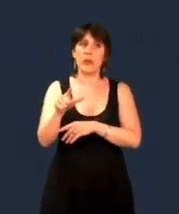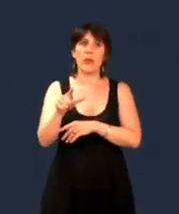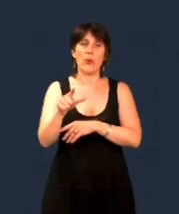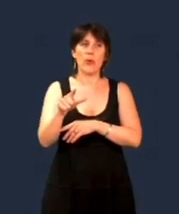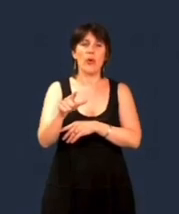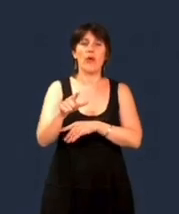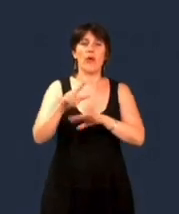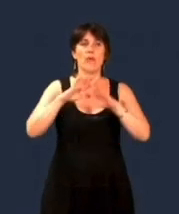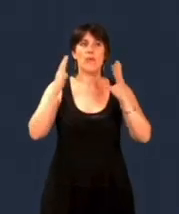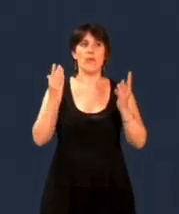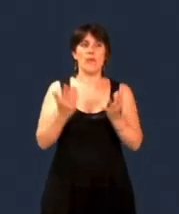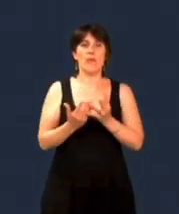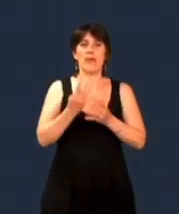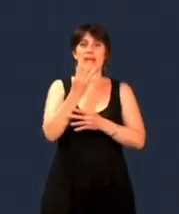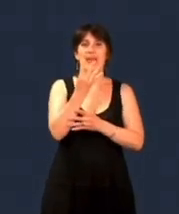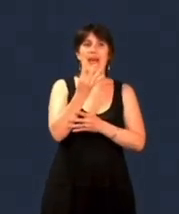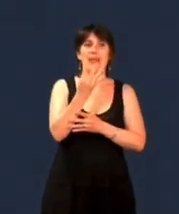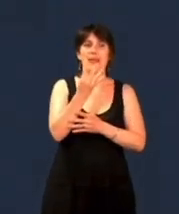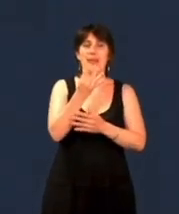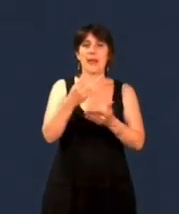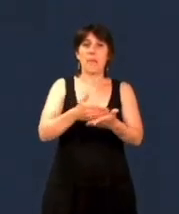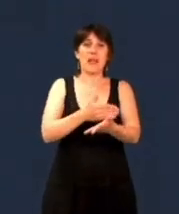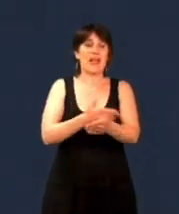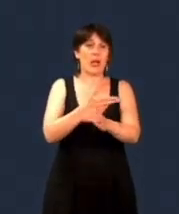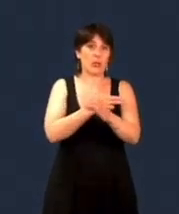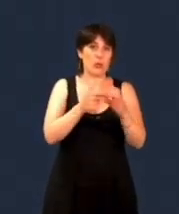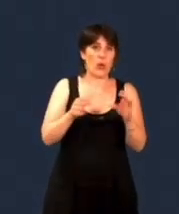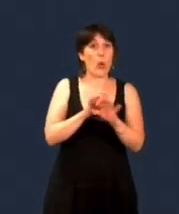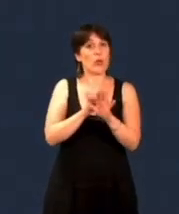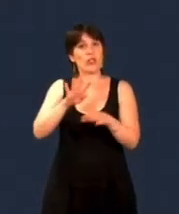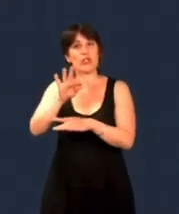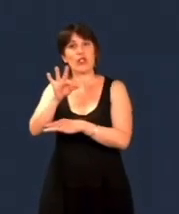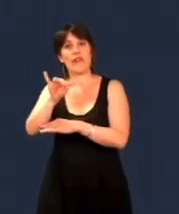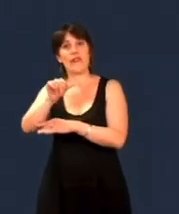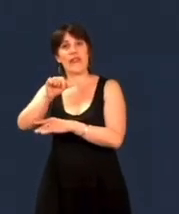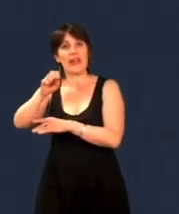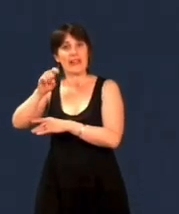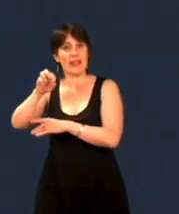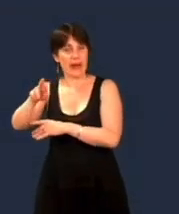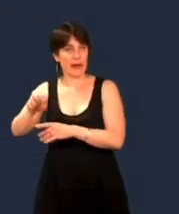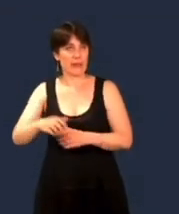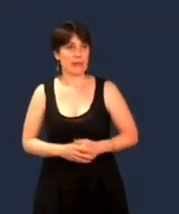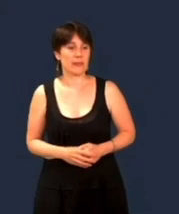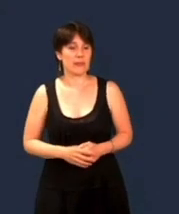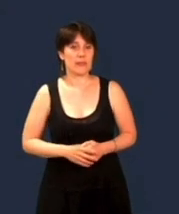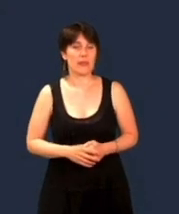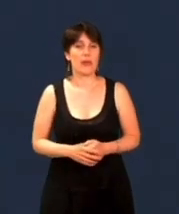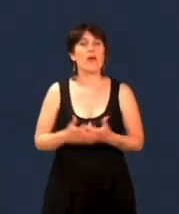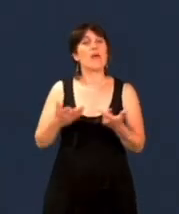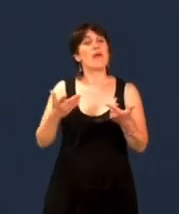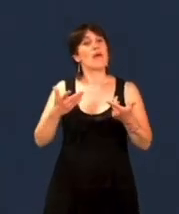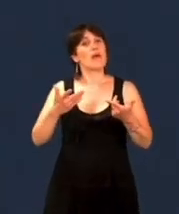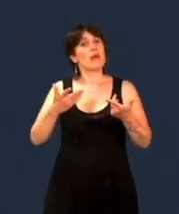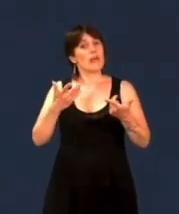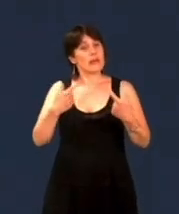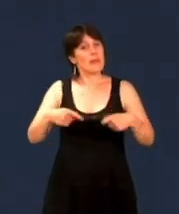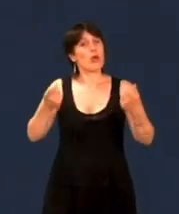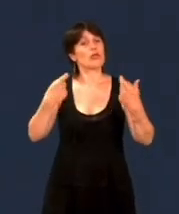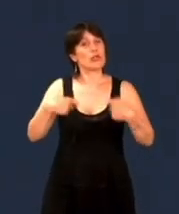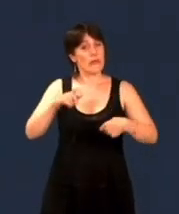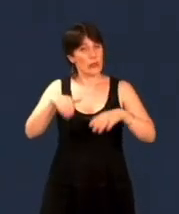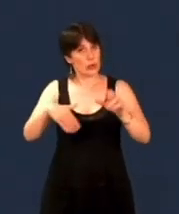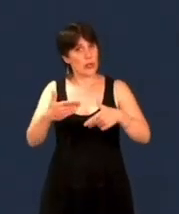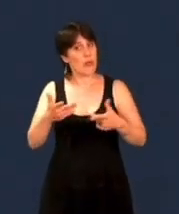hauteur de près de 4 milliards d'euros hors fait adhère. Notre groupe félicite l'exécutif pour avoir su maîtriser les dépenses de fonctionnement malgré une inflation